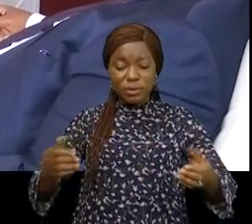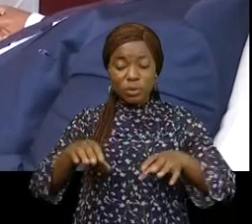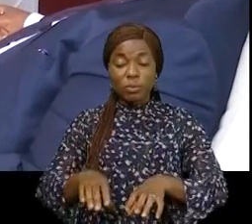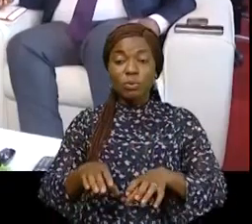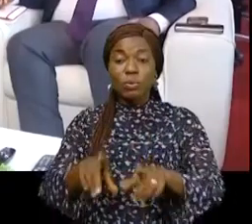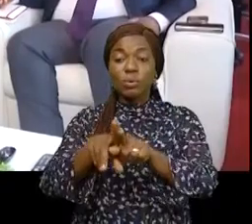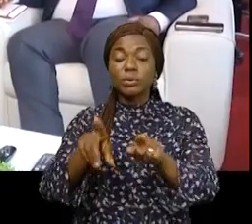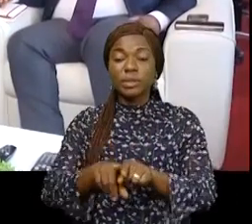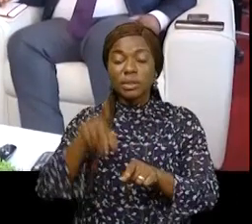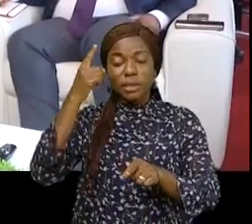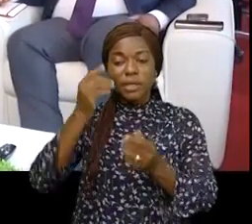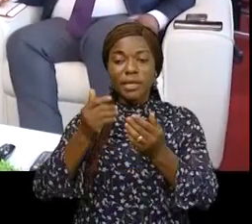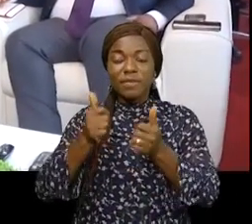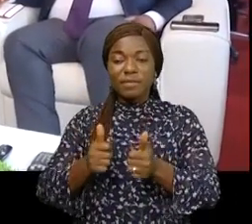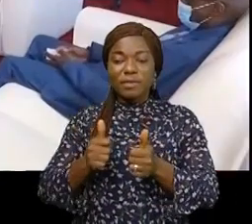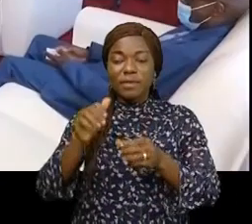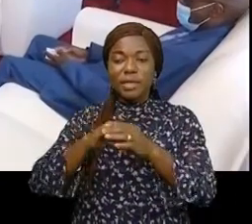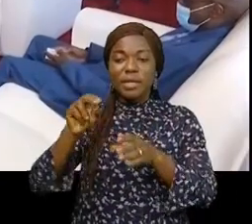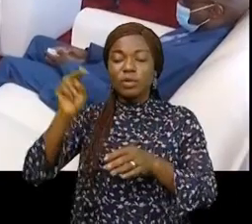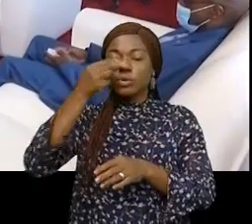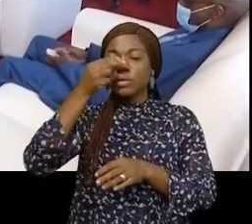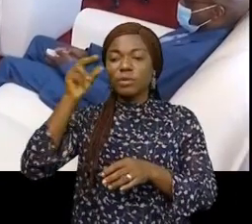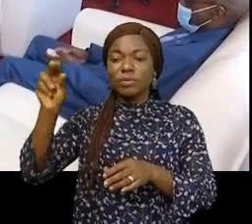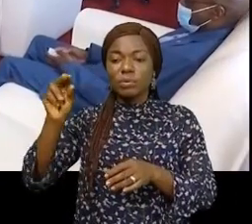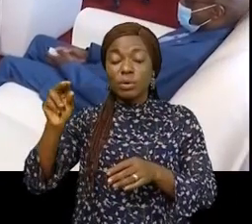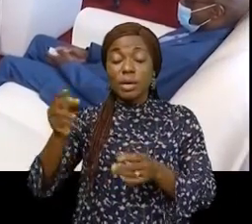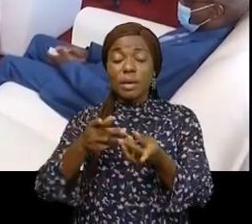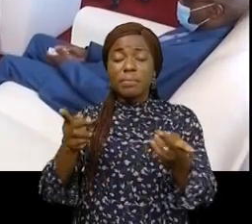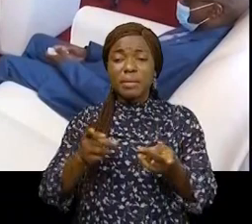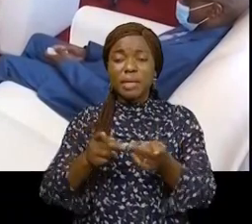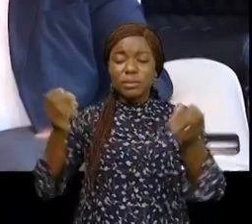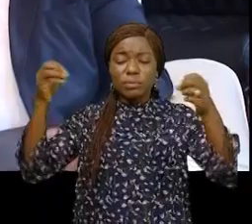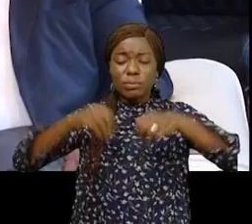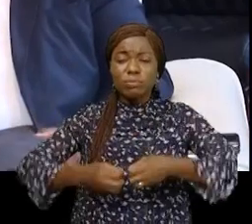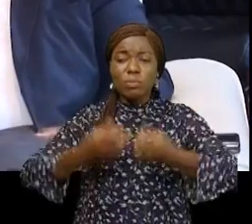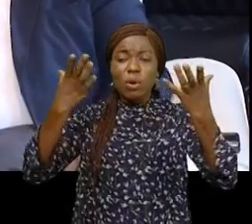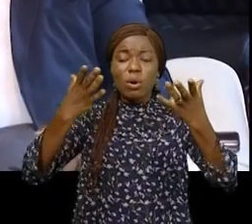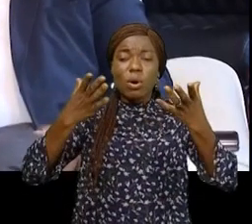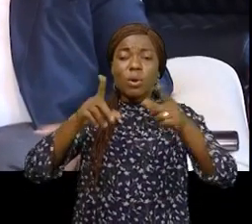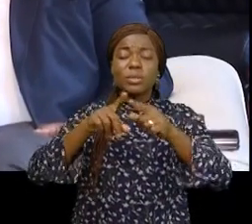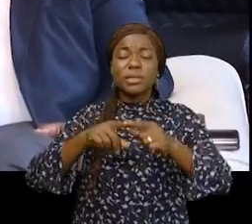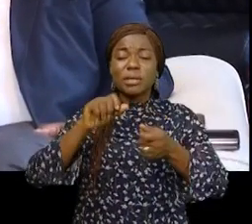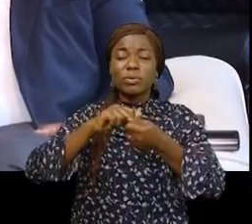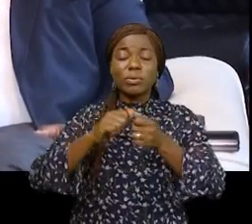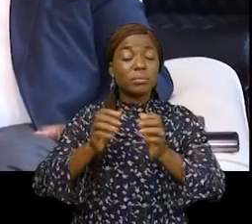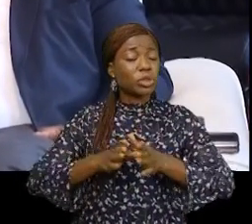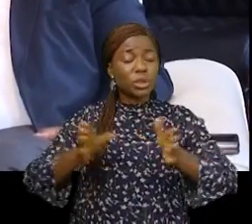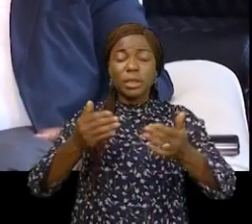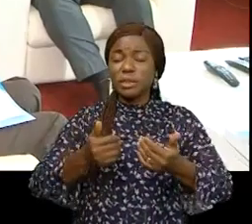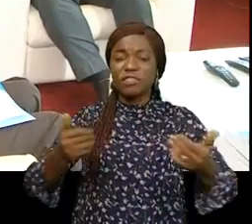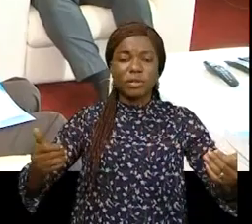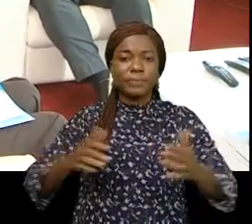et ceux habitant la province du Nord-Kivu où l'éruption volcanique a mis à mal la situation générale des enfants.